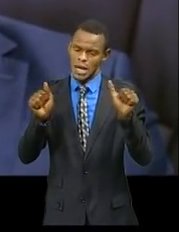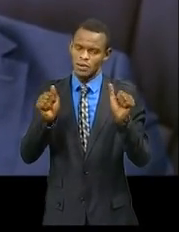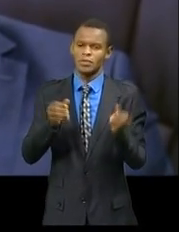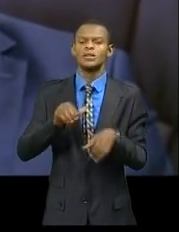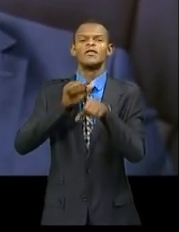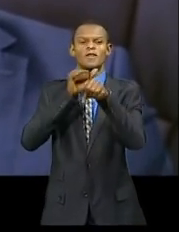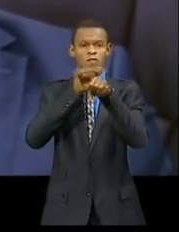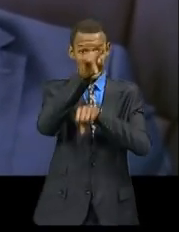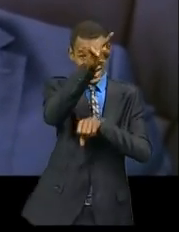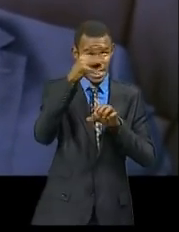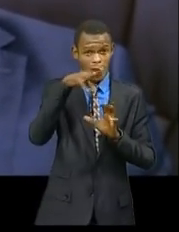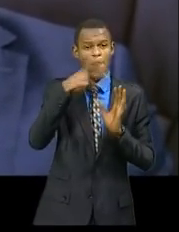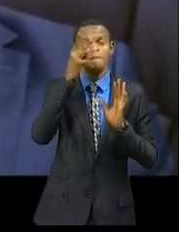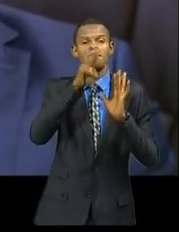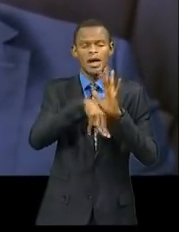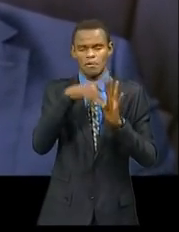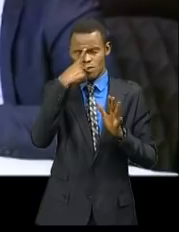au Parlement pour sa ratification.